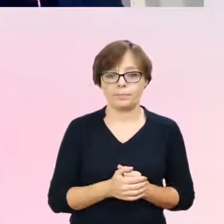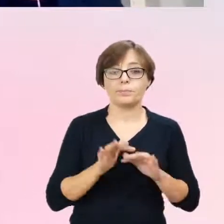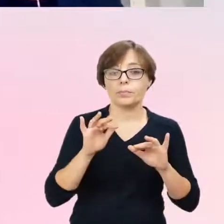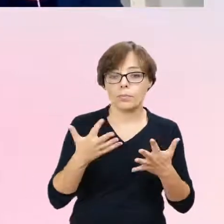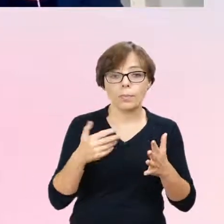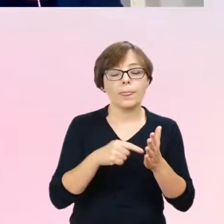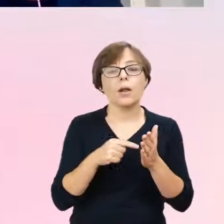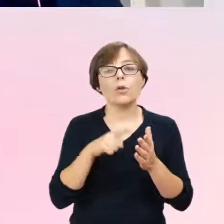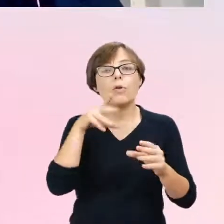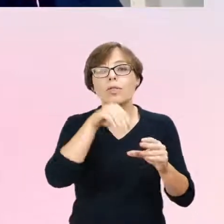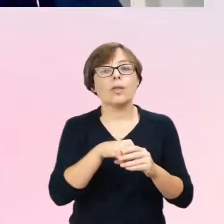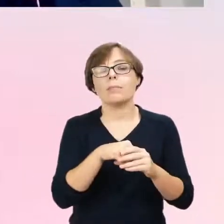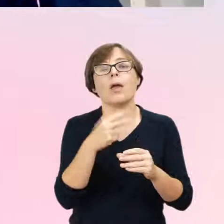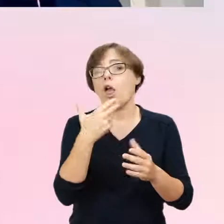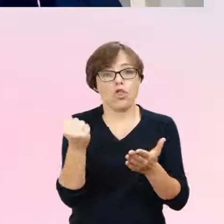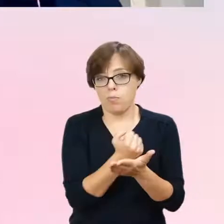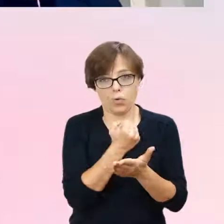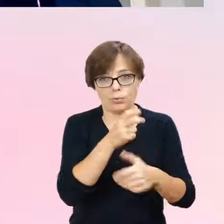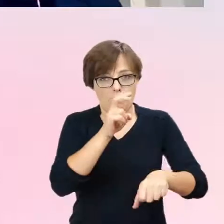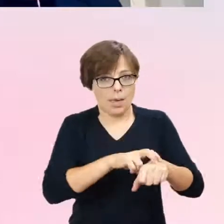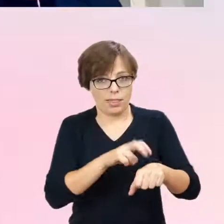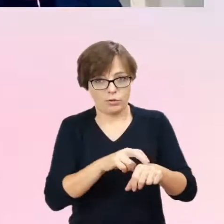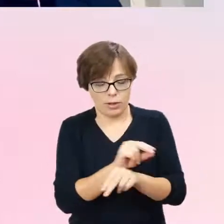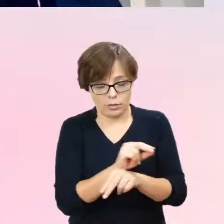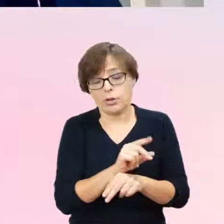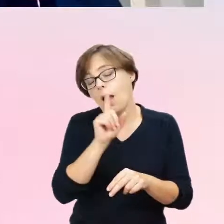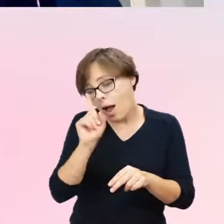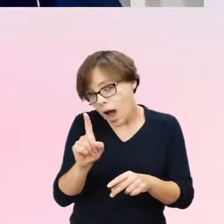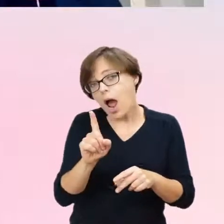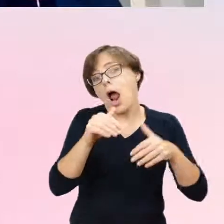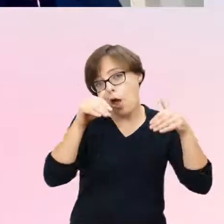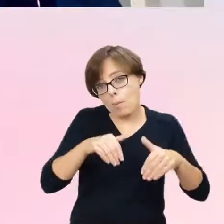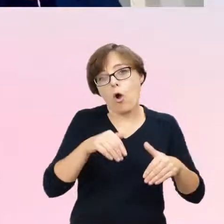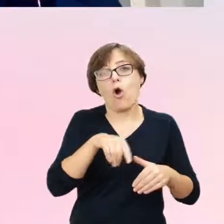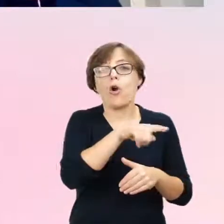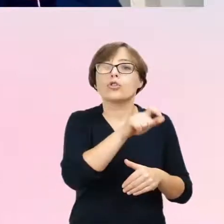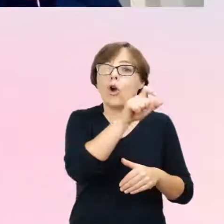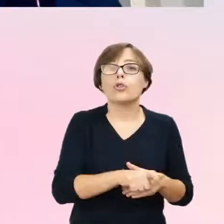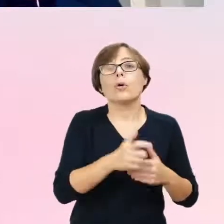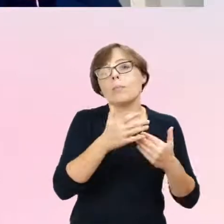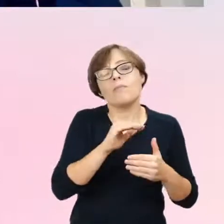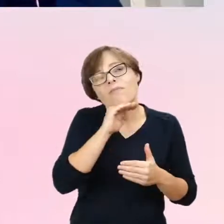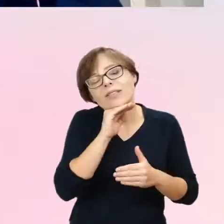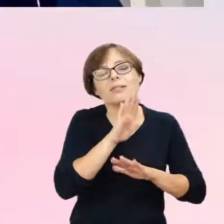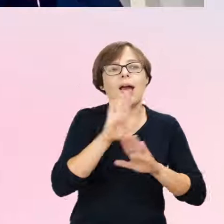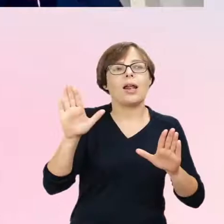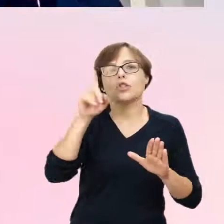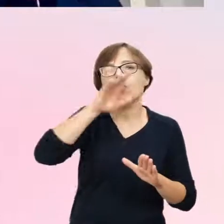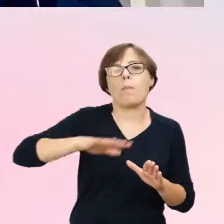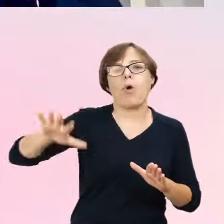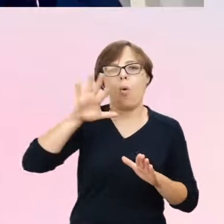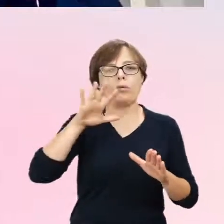postępowania medycznego, ale może być tak, że dana osoba bazuje jedynie na tranzycji społecznej i